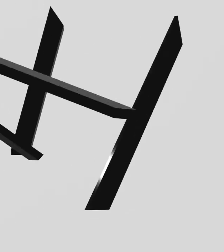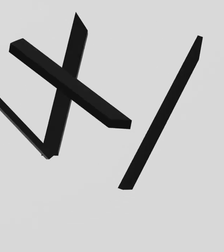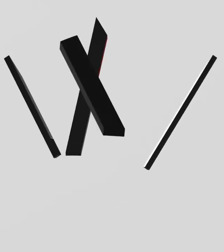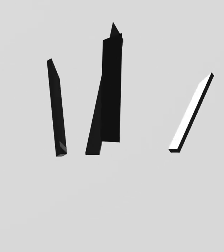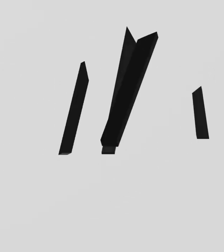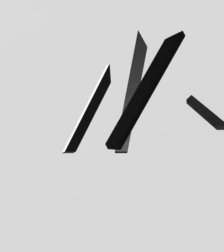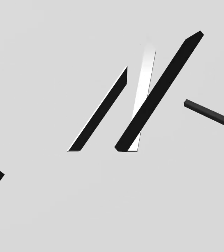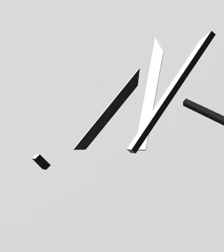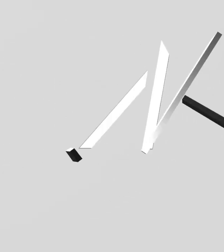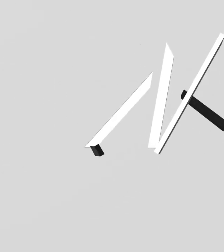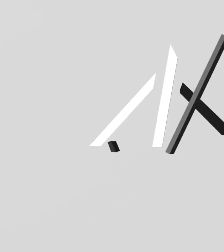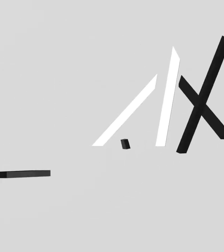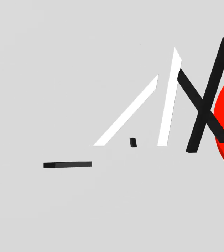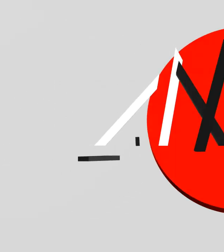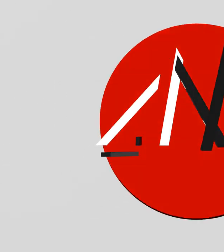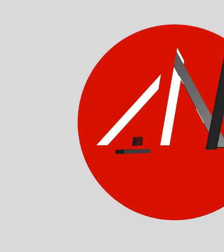Hvala što pratite.